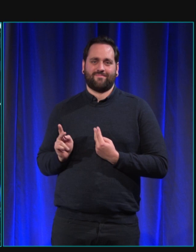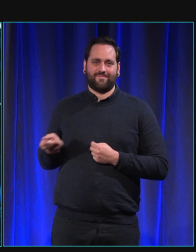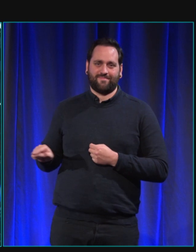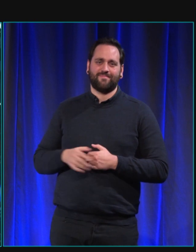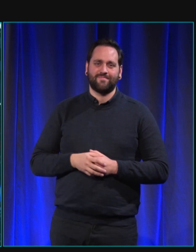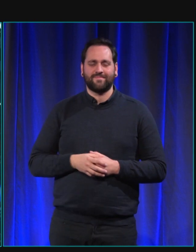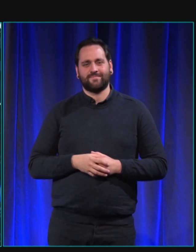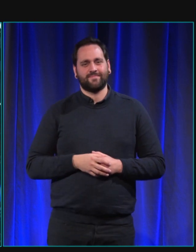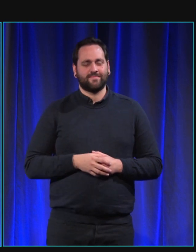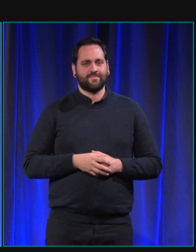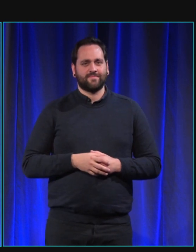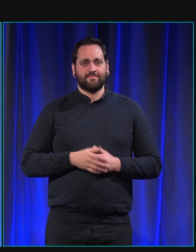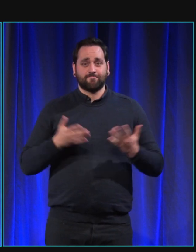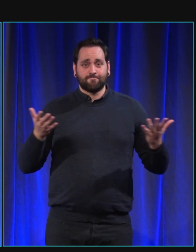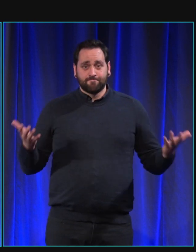Voilà,